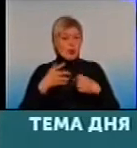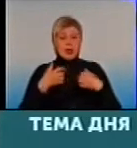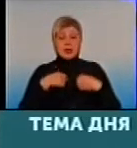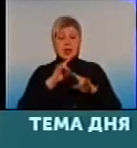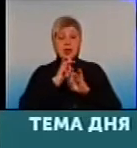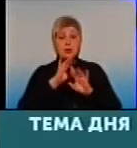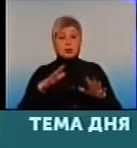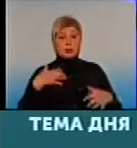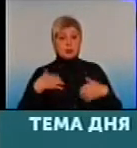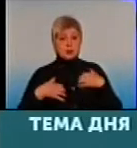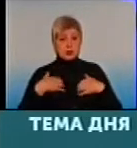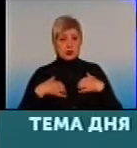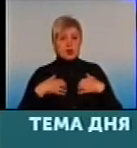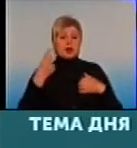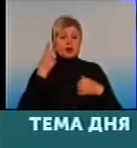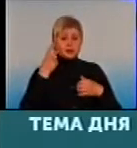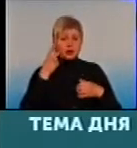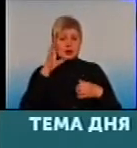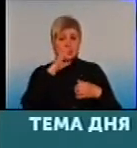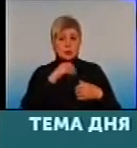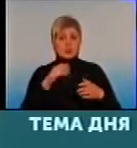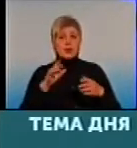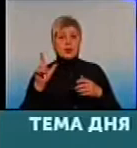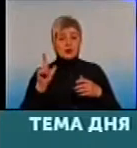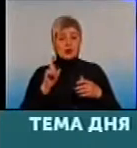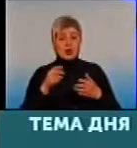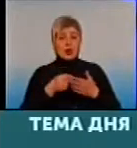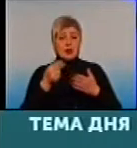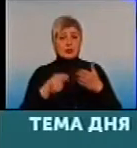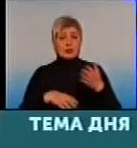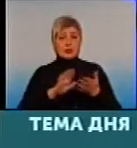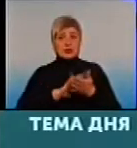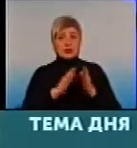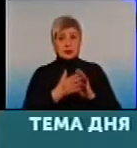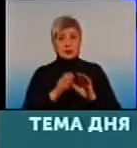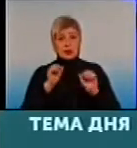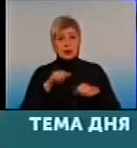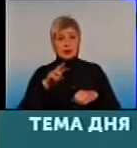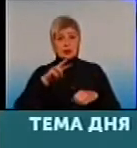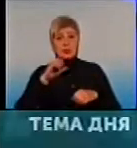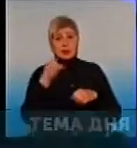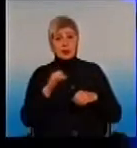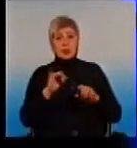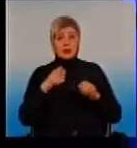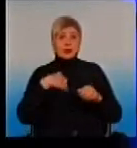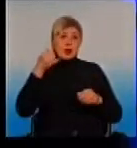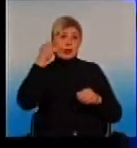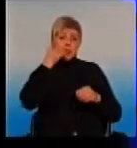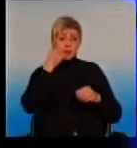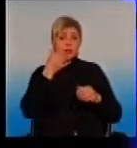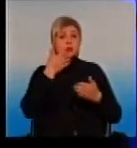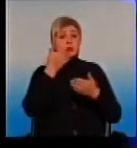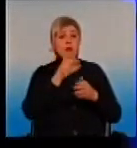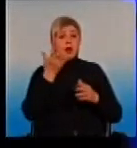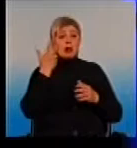успею подписать с ней декларацию, я думаю, что я, может быть, в мае это сделаю. Я ей позвоню и спрошу, в какое время удобнее прийти.